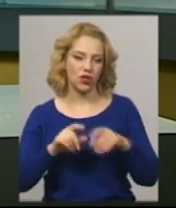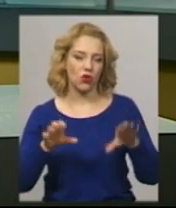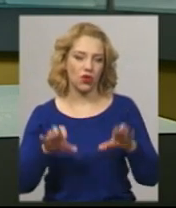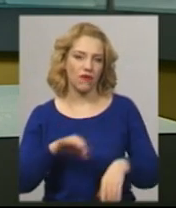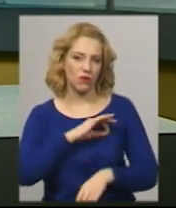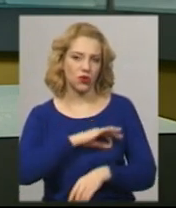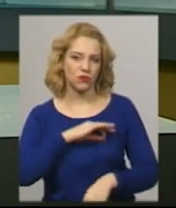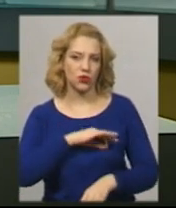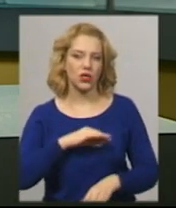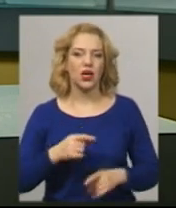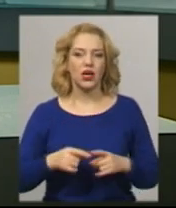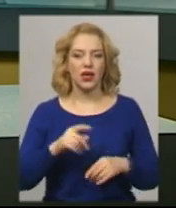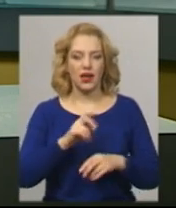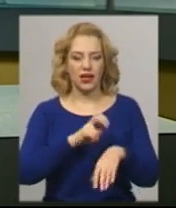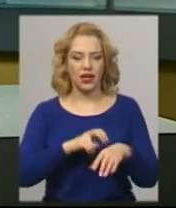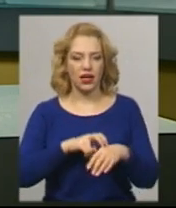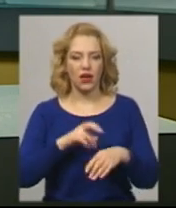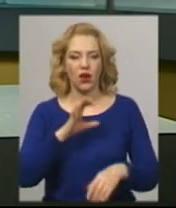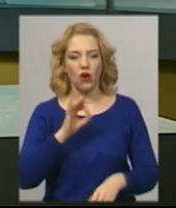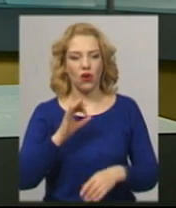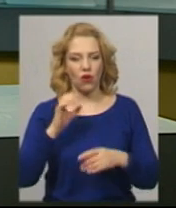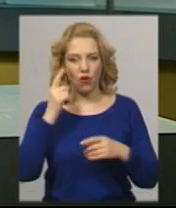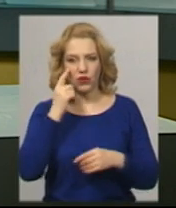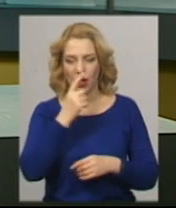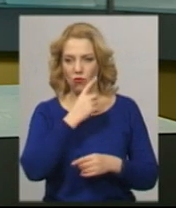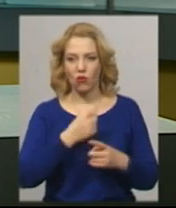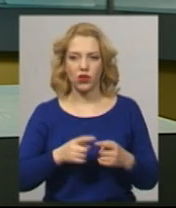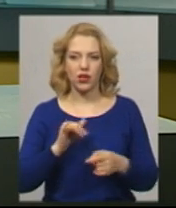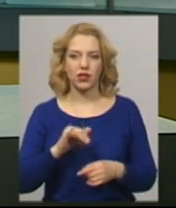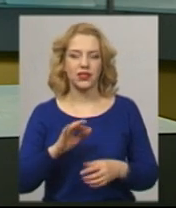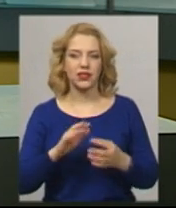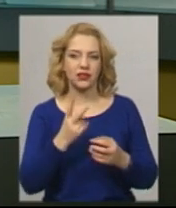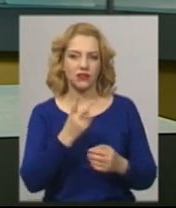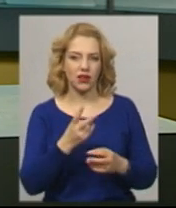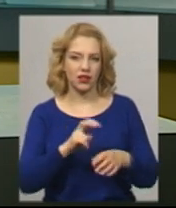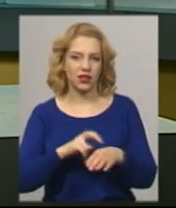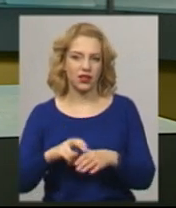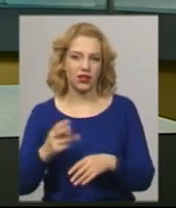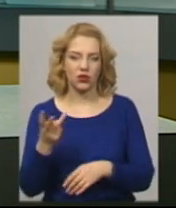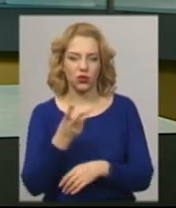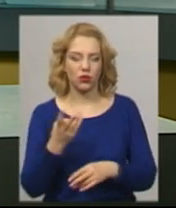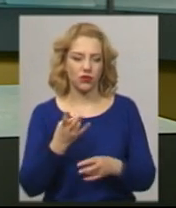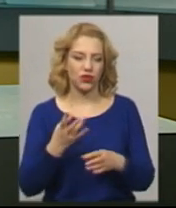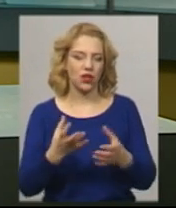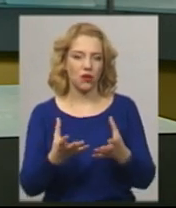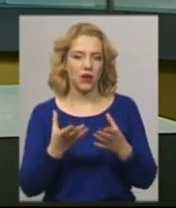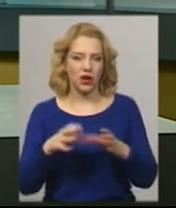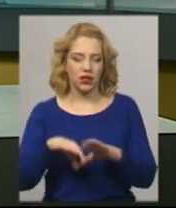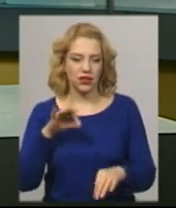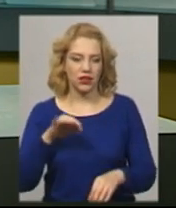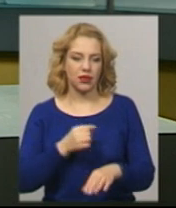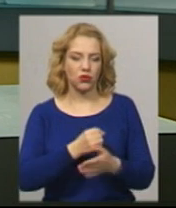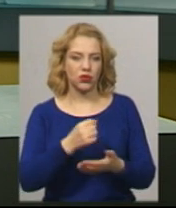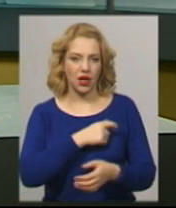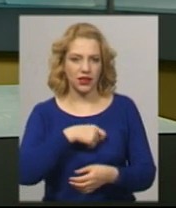Сторожук, ліктор, офтальмолог та ще два медики Уляна Нинек і Сергій Райчук. Трьох кандидатів мають обрати депутати районної ради і трьох